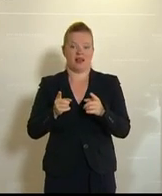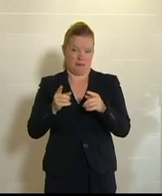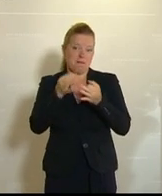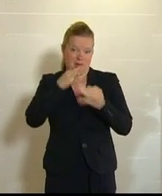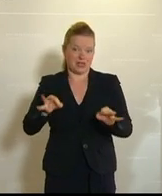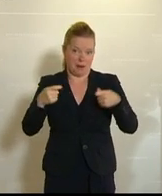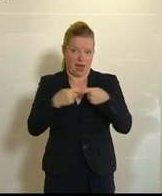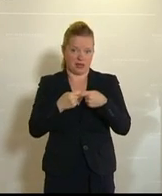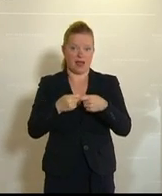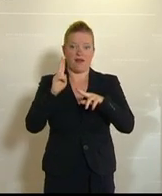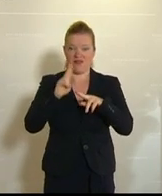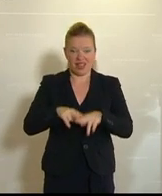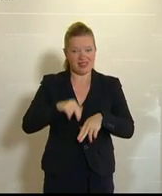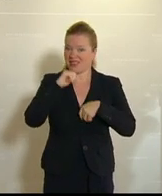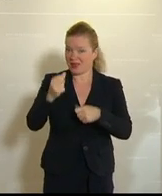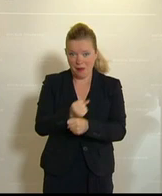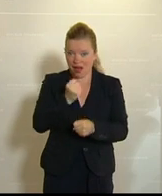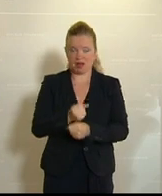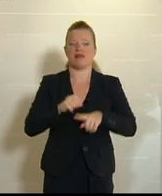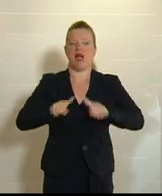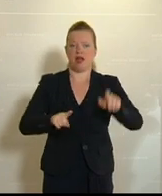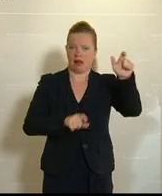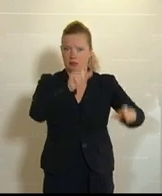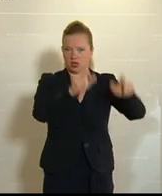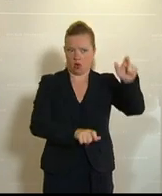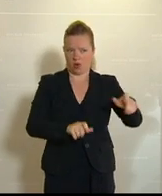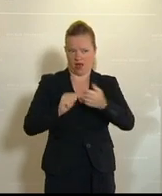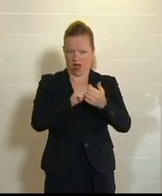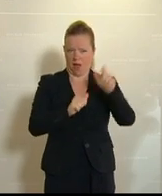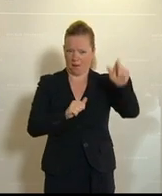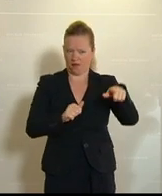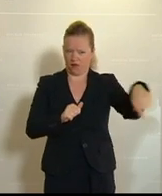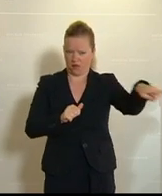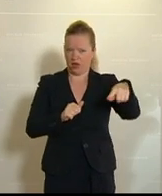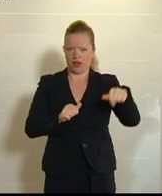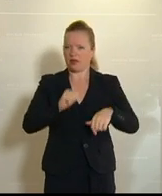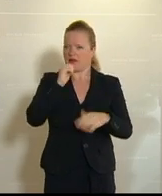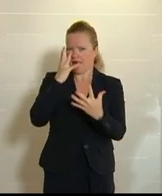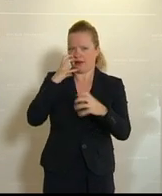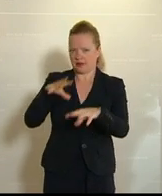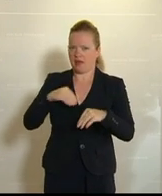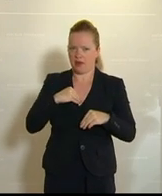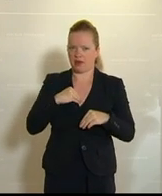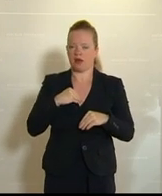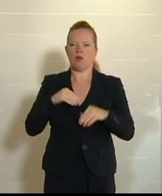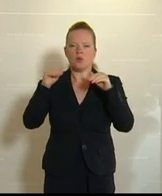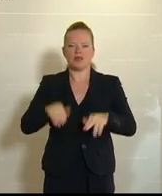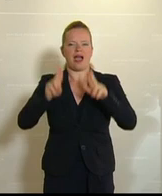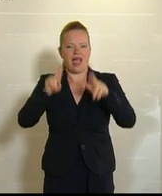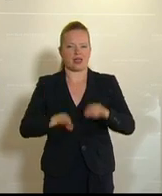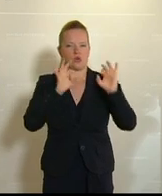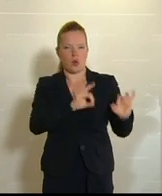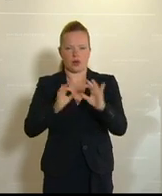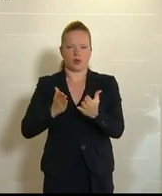Sie nicht ernst genommen von denjenigen, denen Sie angeblich den Kampf ansagen wollen. Sie müssen schon Recht und Ordnung durchsetzen und nicht an der